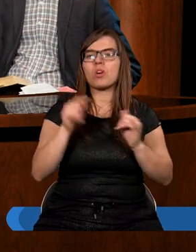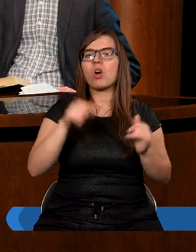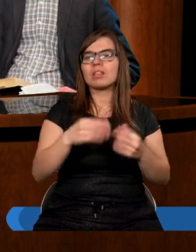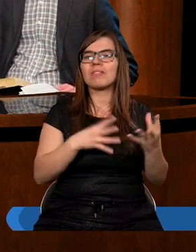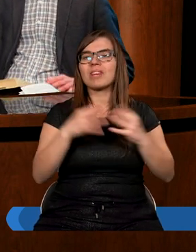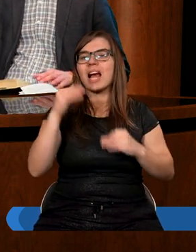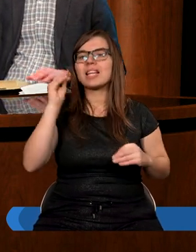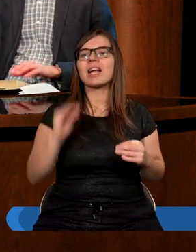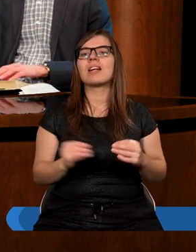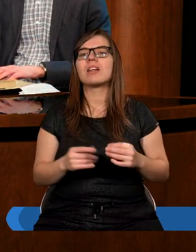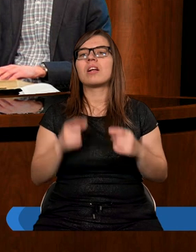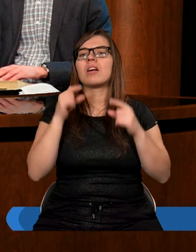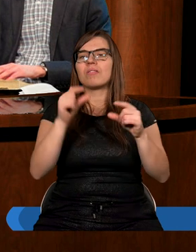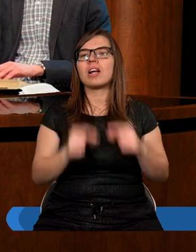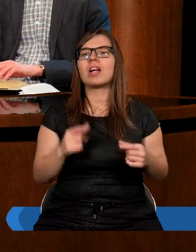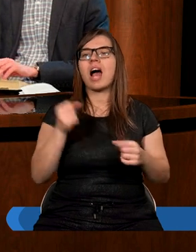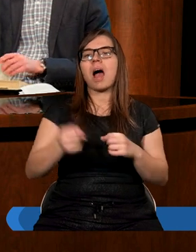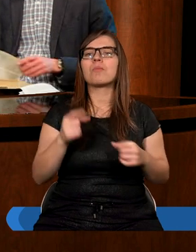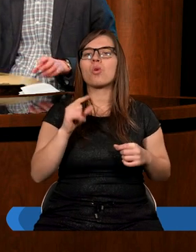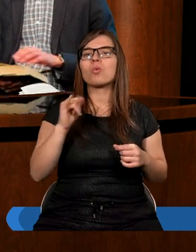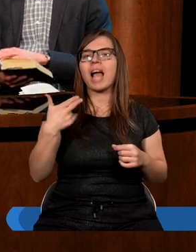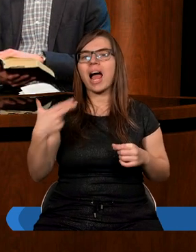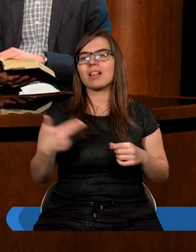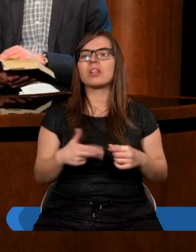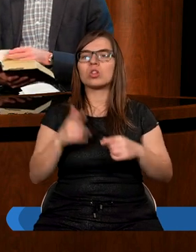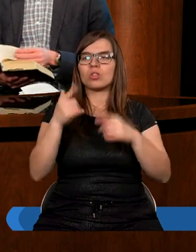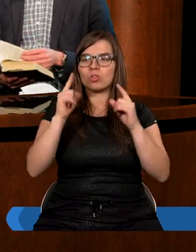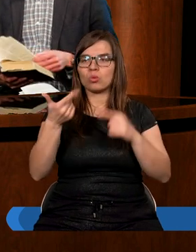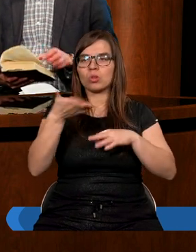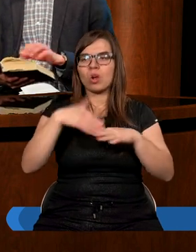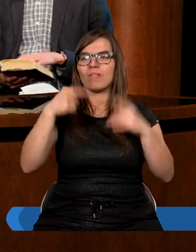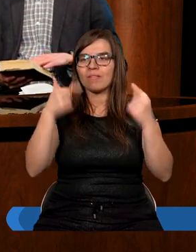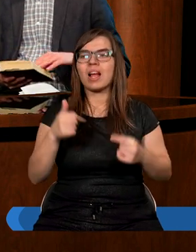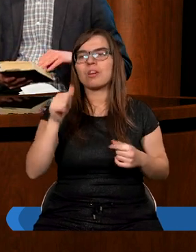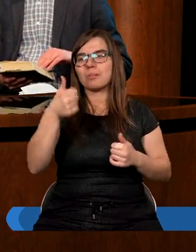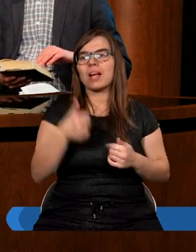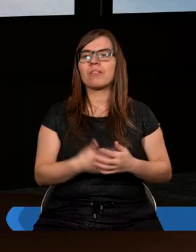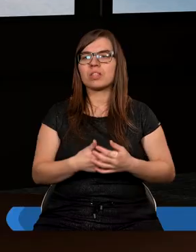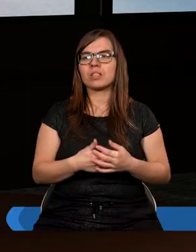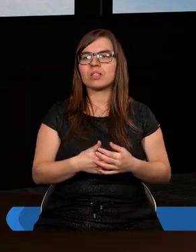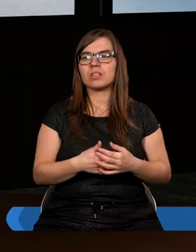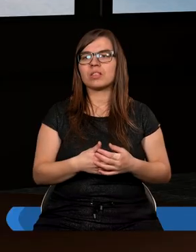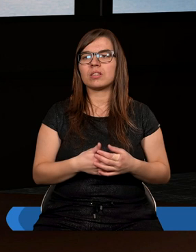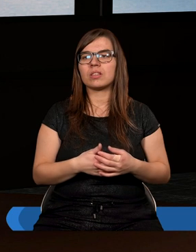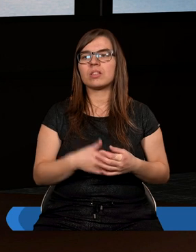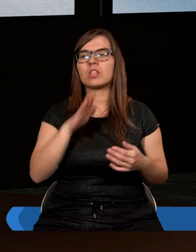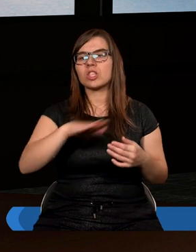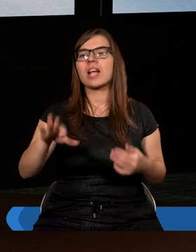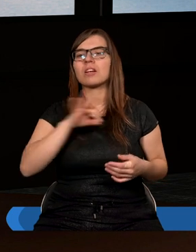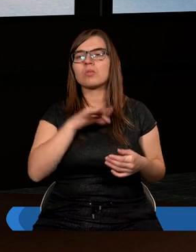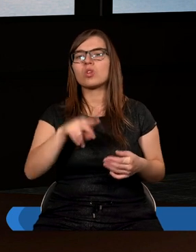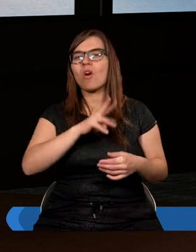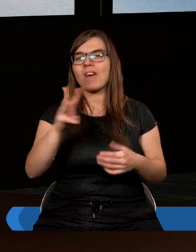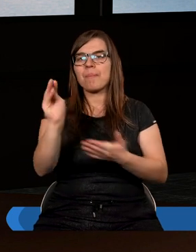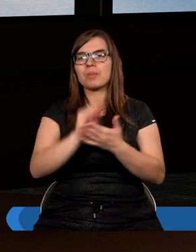o tym więcej. Pierwsza lista postoła Jana, drugi rozdział i pierwszy werset. Dzieci moje,